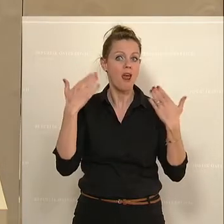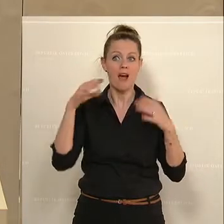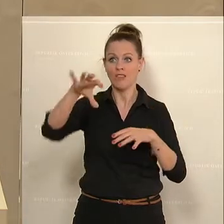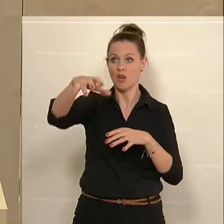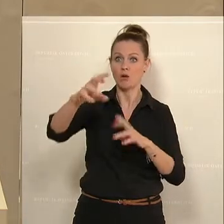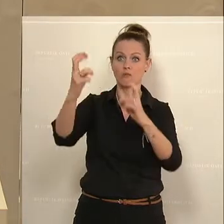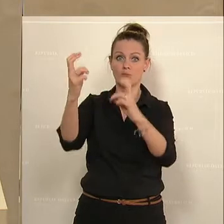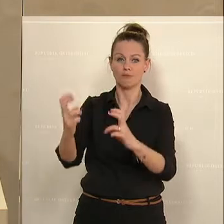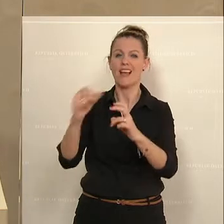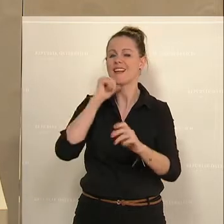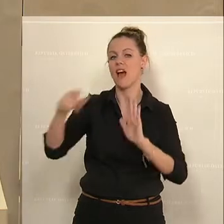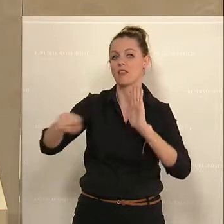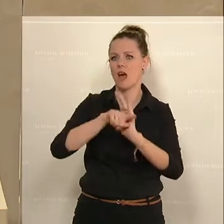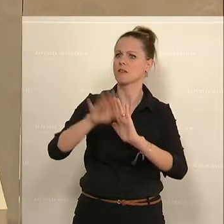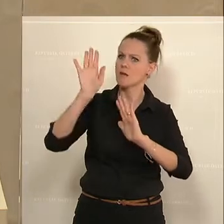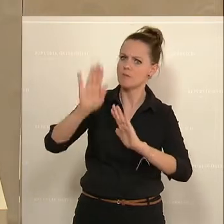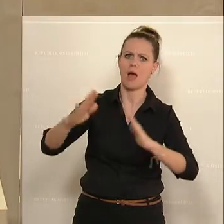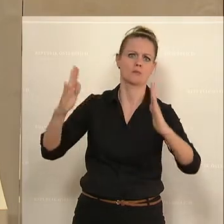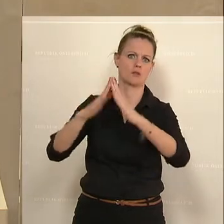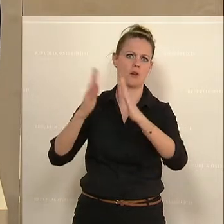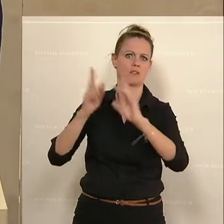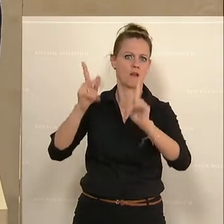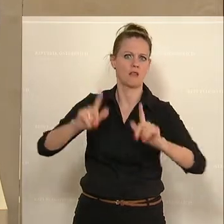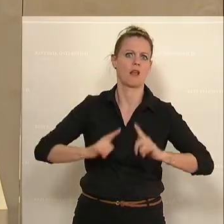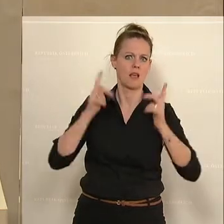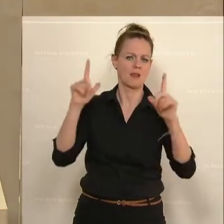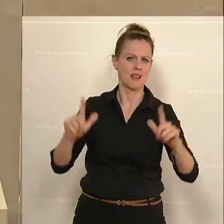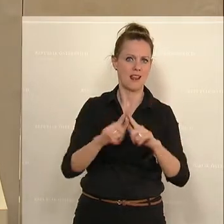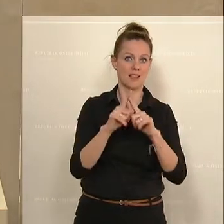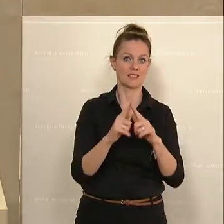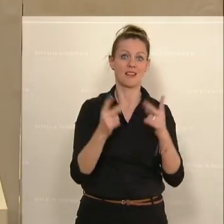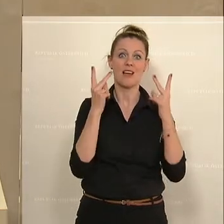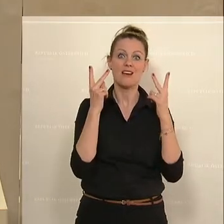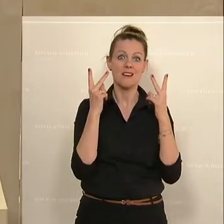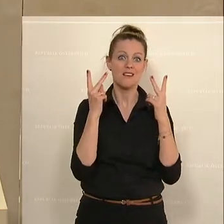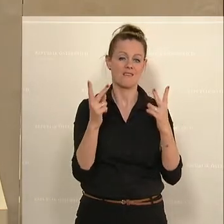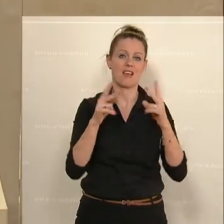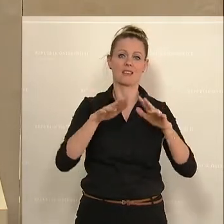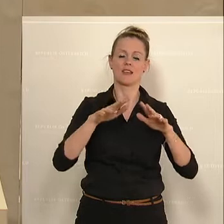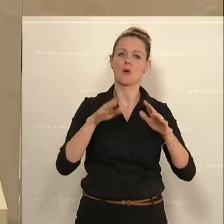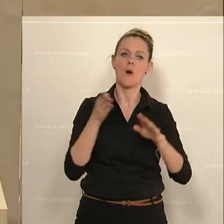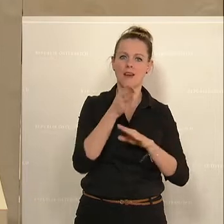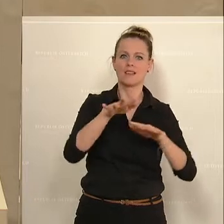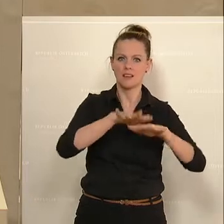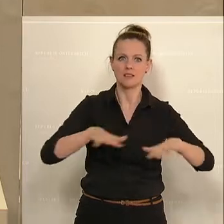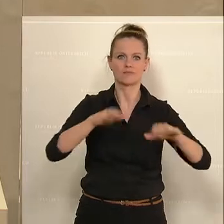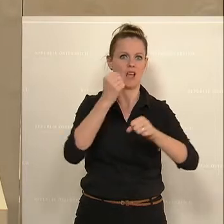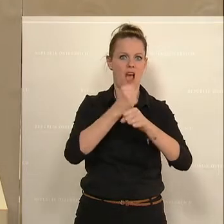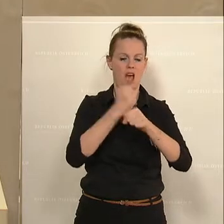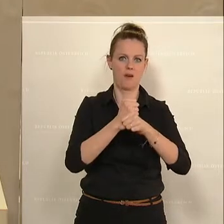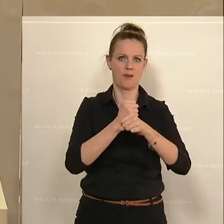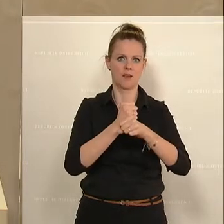sondern man bleibt in den Regionen zu Hause und man kann sich das Leben leisten. Das ist wertorientierte, grundsätzliche Arbeit dieser Bundesregierung.